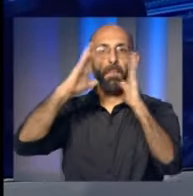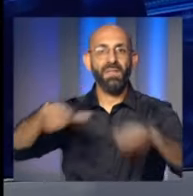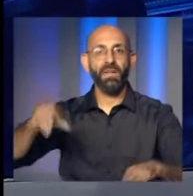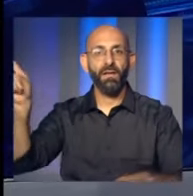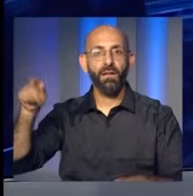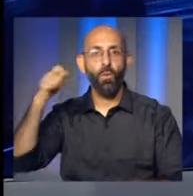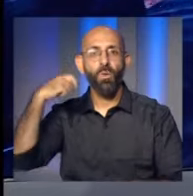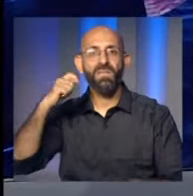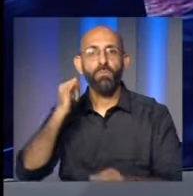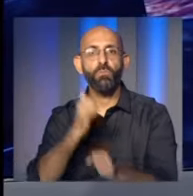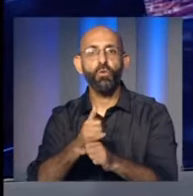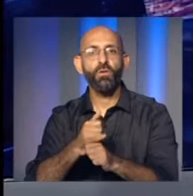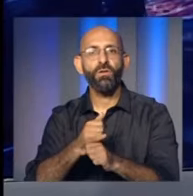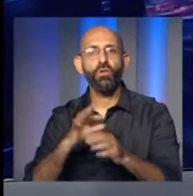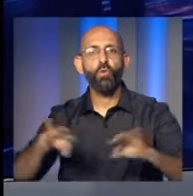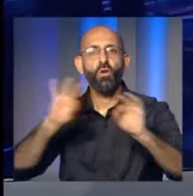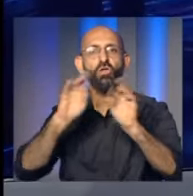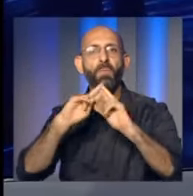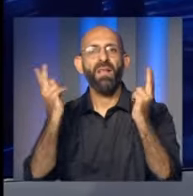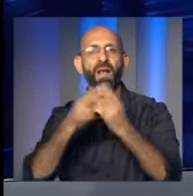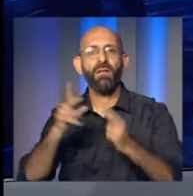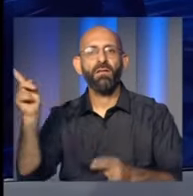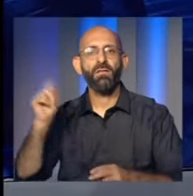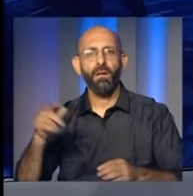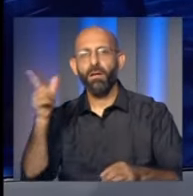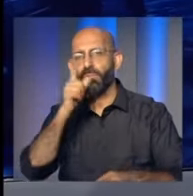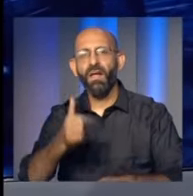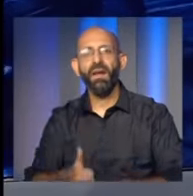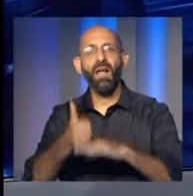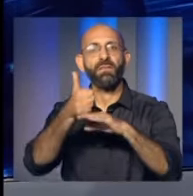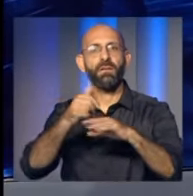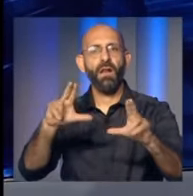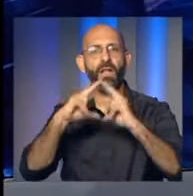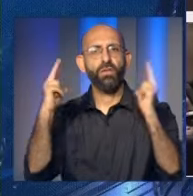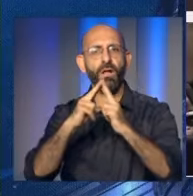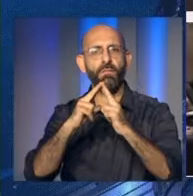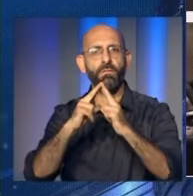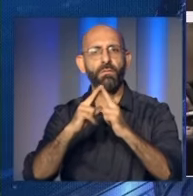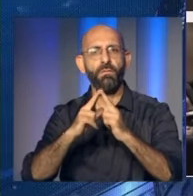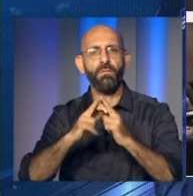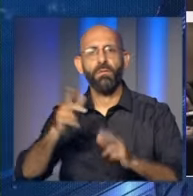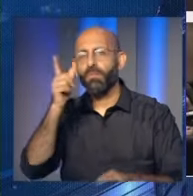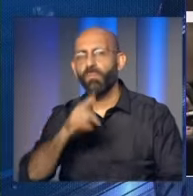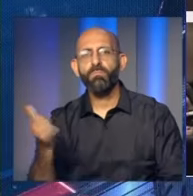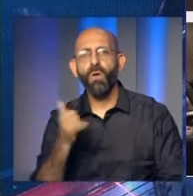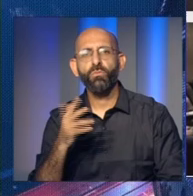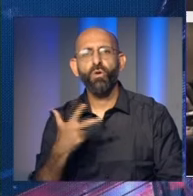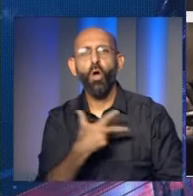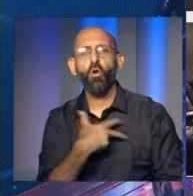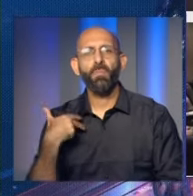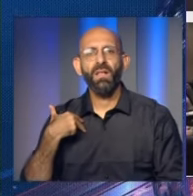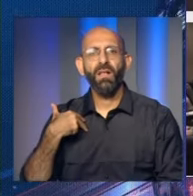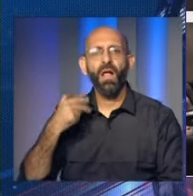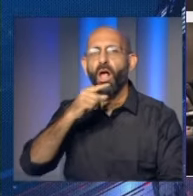المصرية تسلم وزير الشؤون الاجتماعية دكتور ريكتور الحجار من رئاسة اجتماعات لجنة التنمية الاجتماعية التابعة